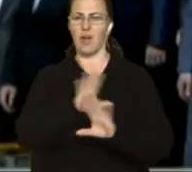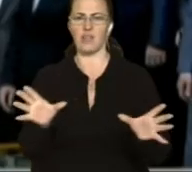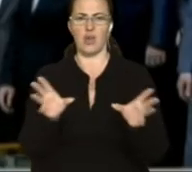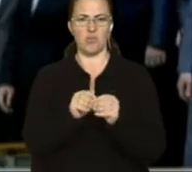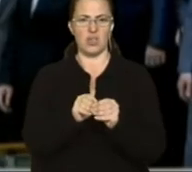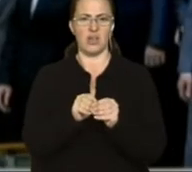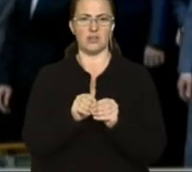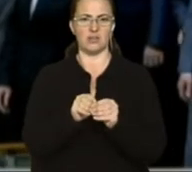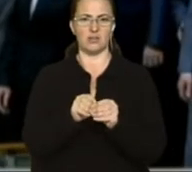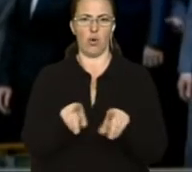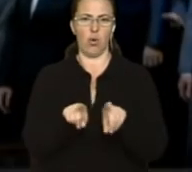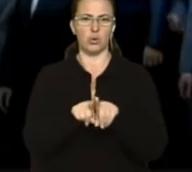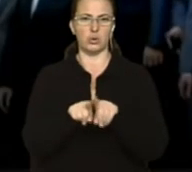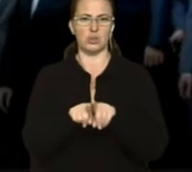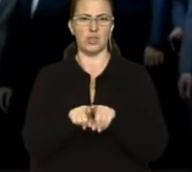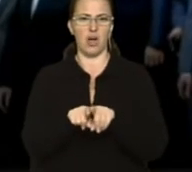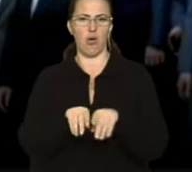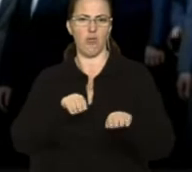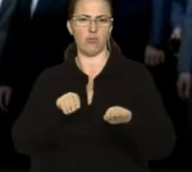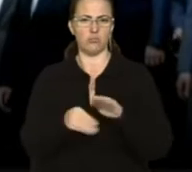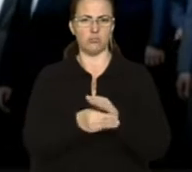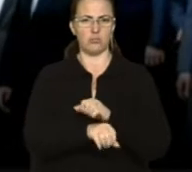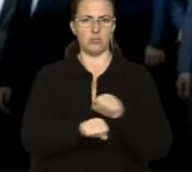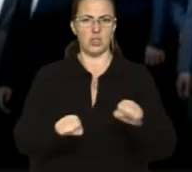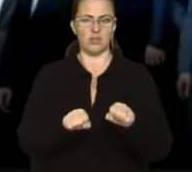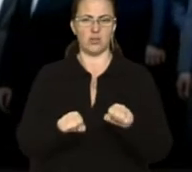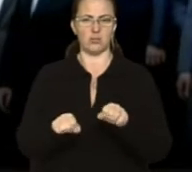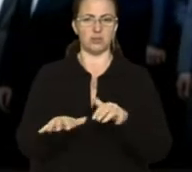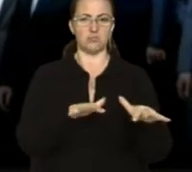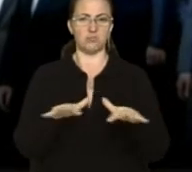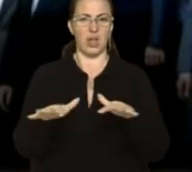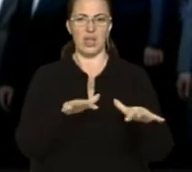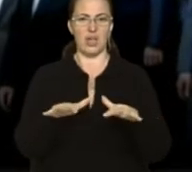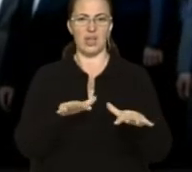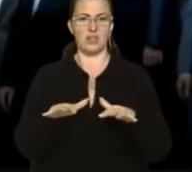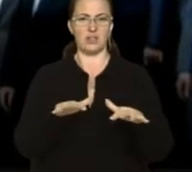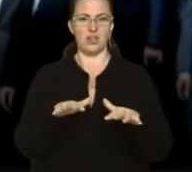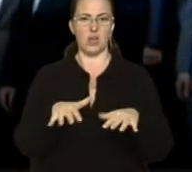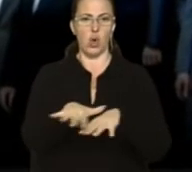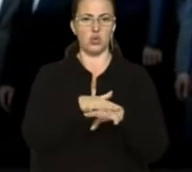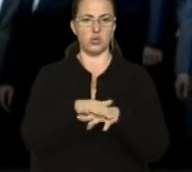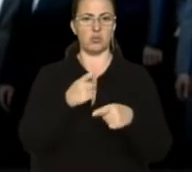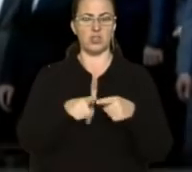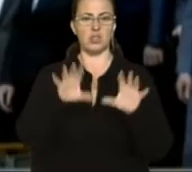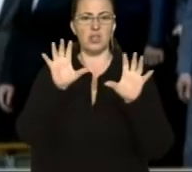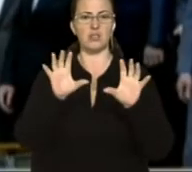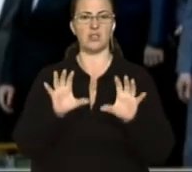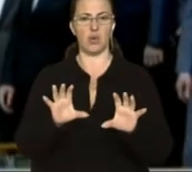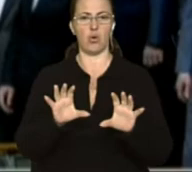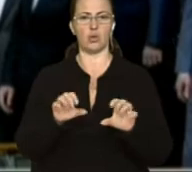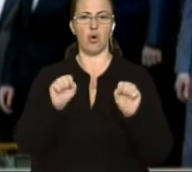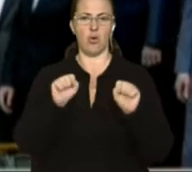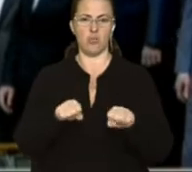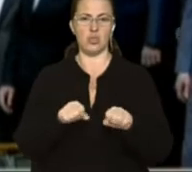сповільненої дії під і без того нестабільне українське суспільство. Більш того, цей закон може ще